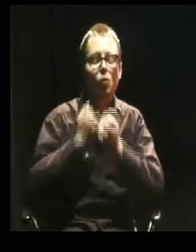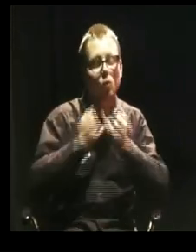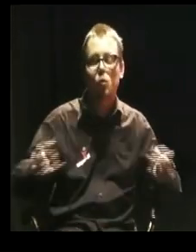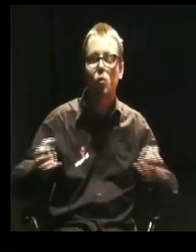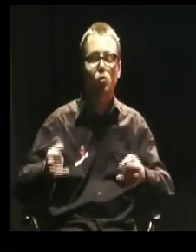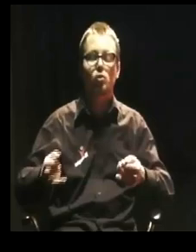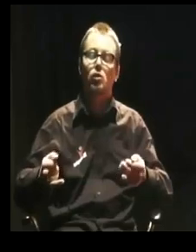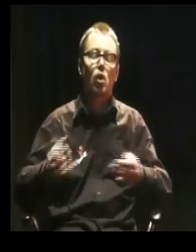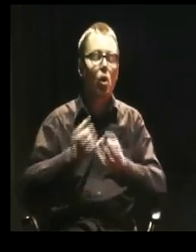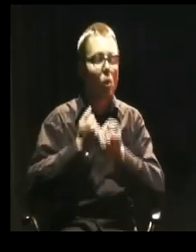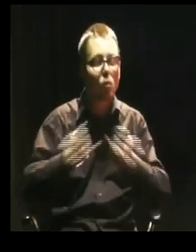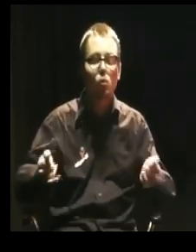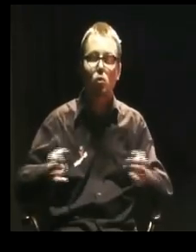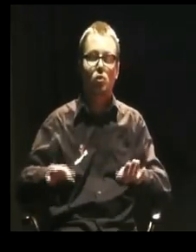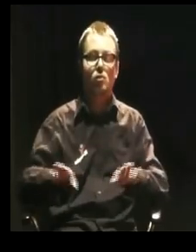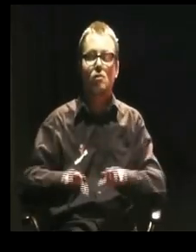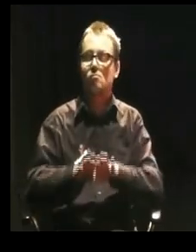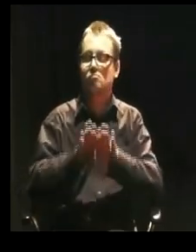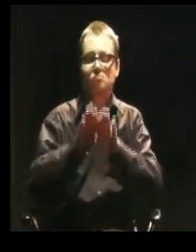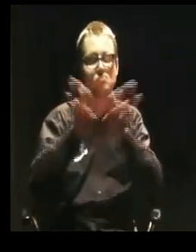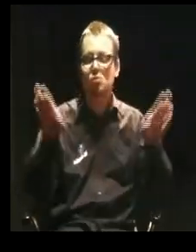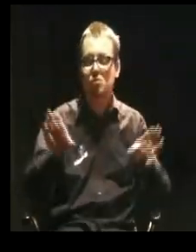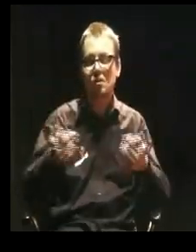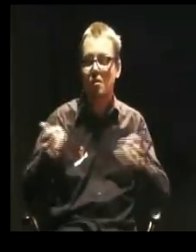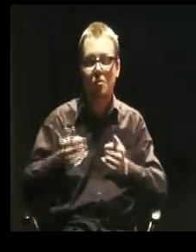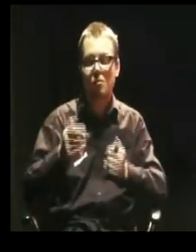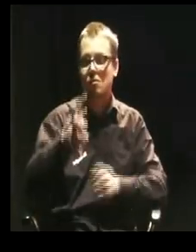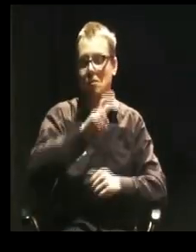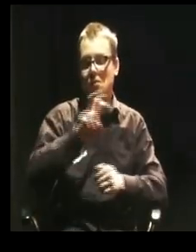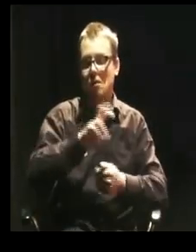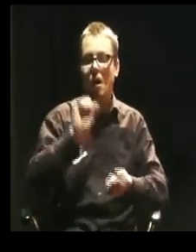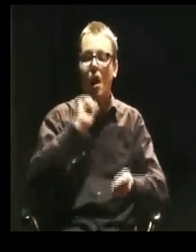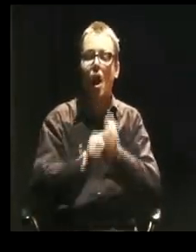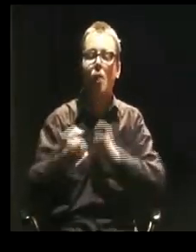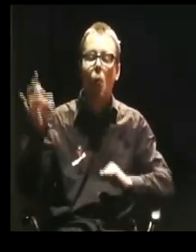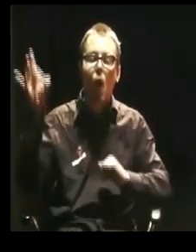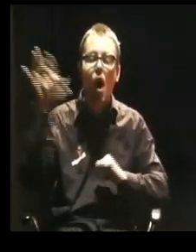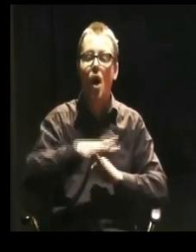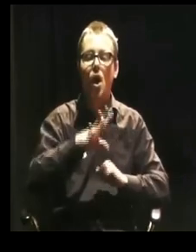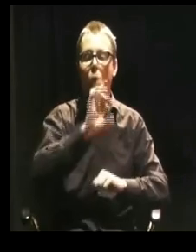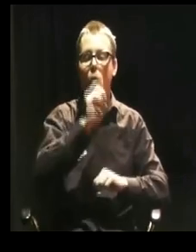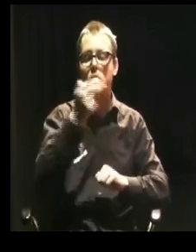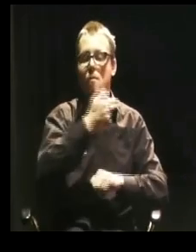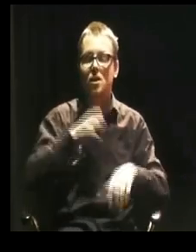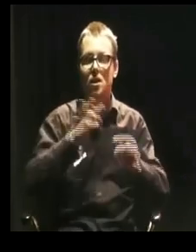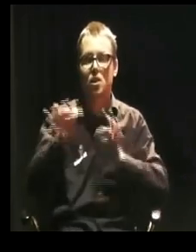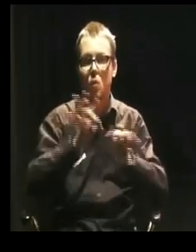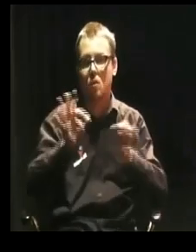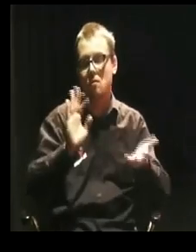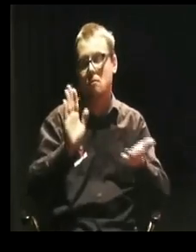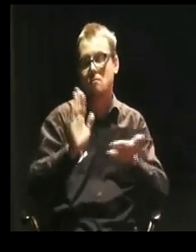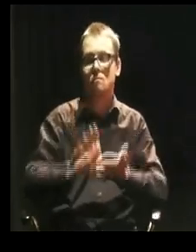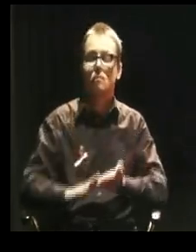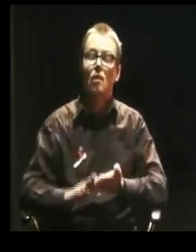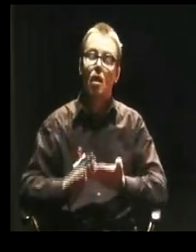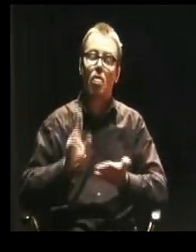historycznych wnętrzach i historię poznawać. Mamy World of Tanks, gdzie 90 milionów osób dzięki tej grze poznało jakieś statystyki związane